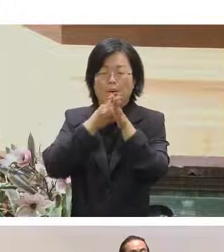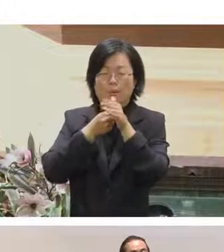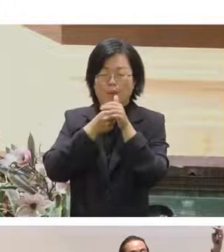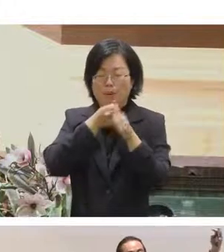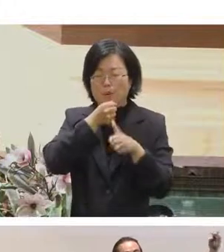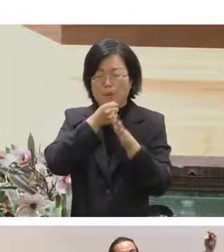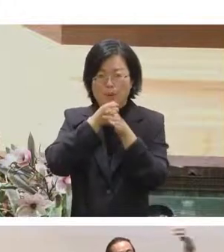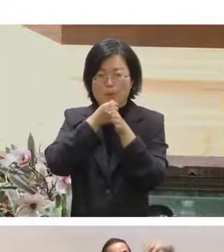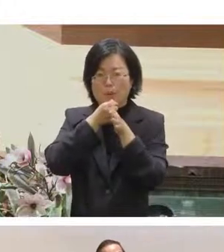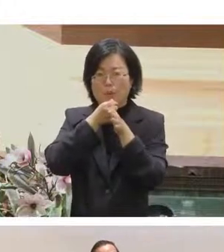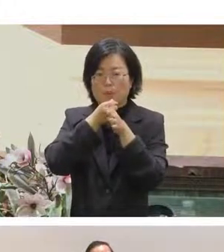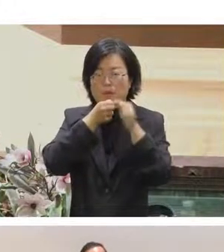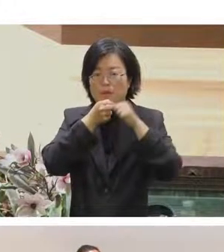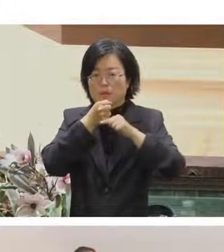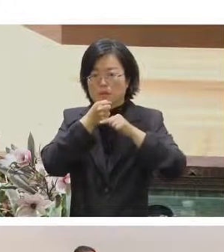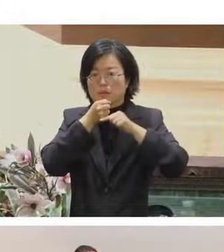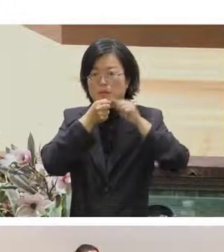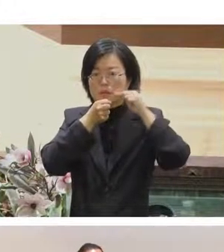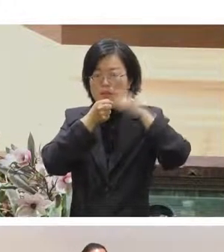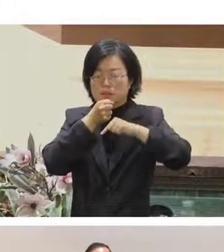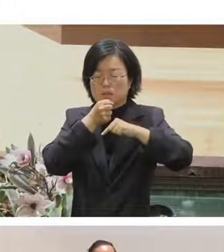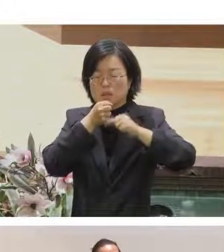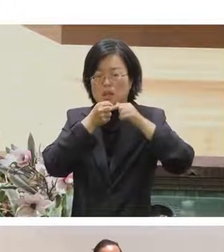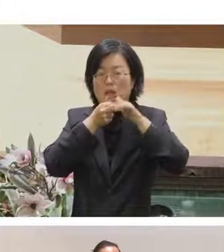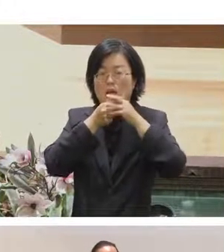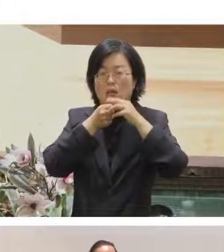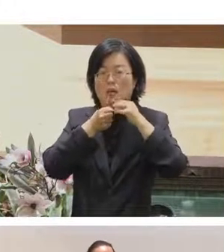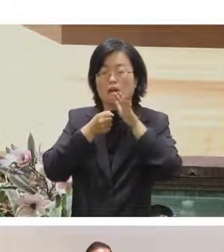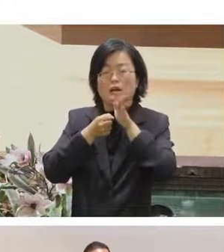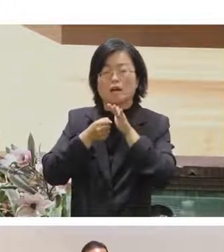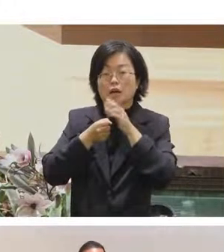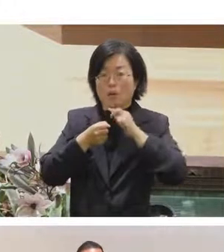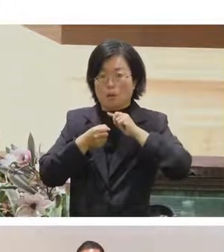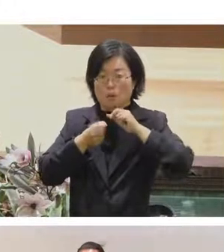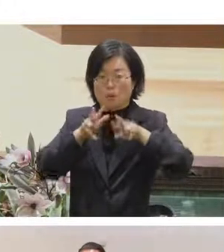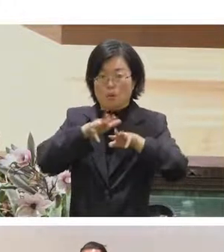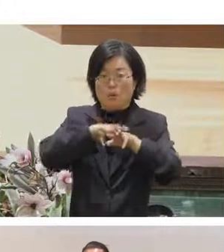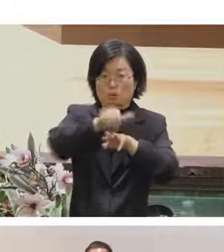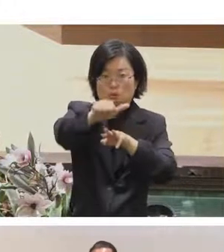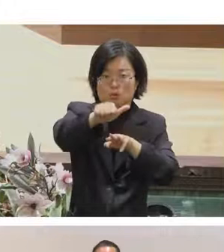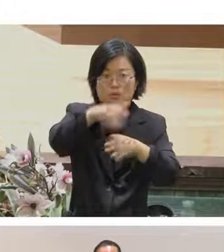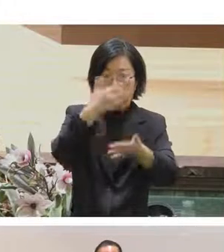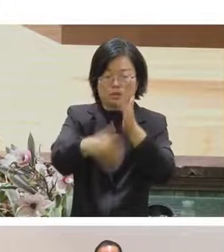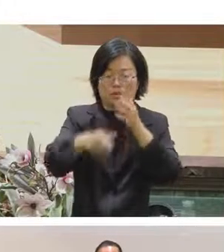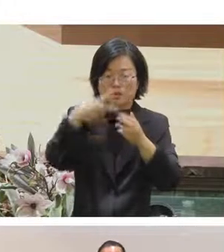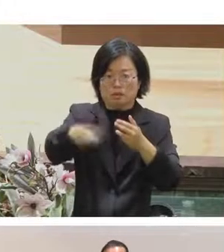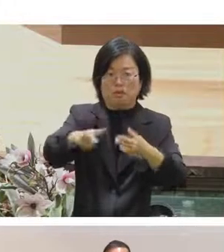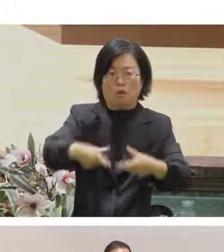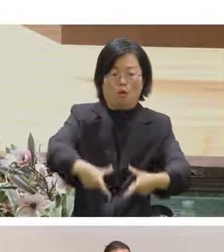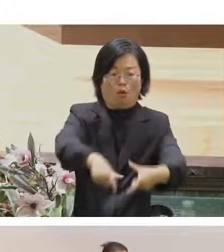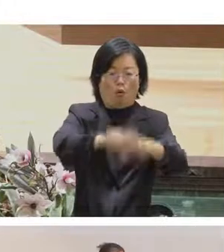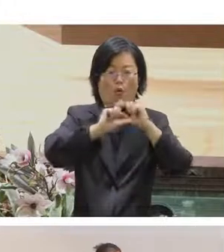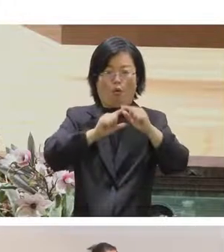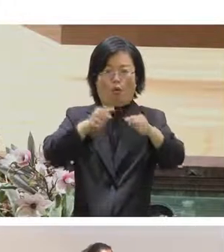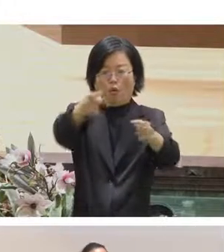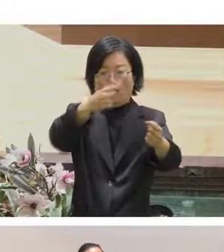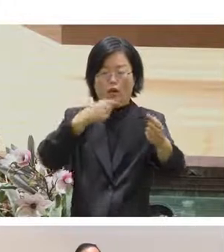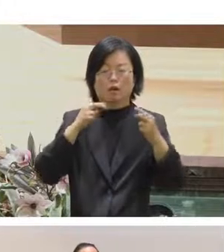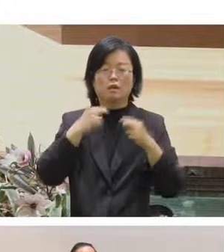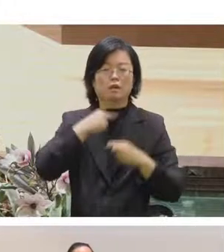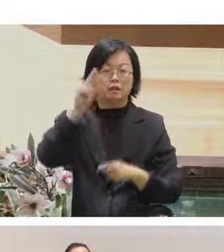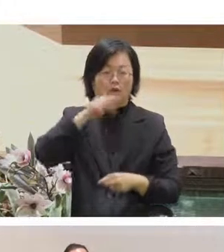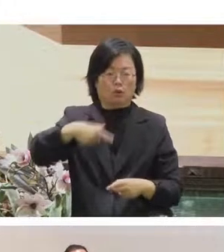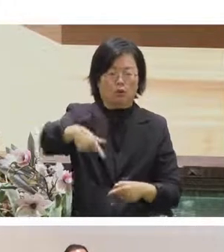這喇叭出來的聲音又再被麥克風收一次又進去然後就會loop然後就會聽到那個大家現在可能都會上線上會會聽到那個聲音然後